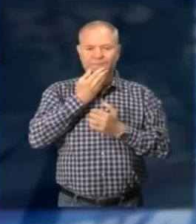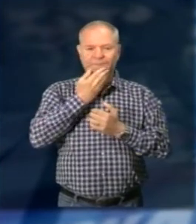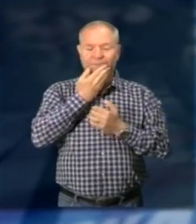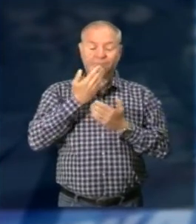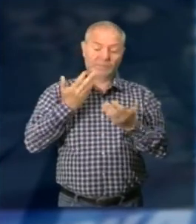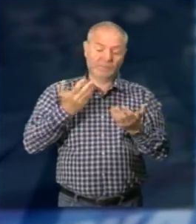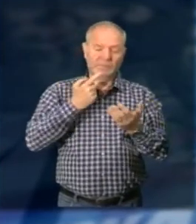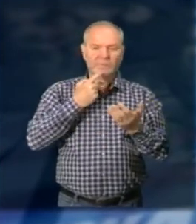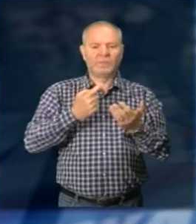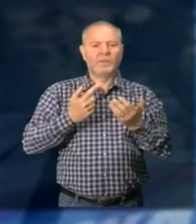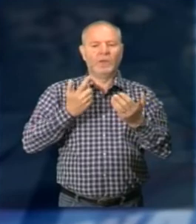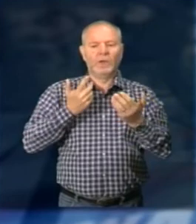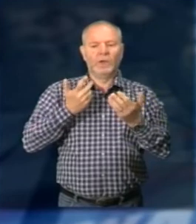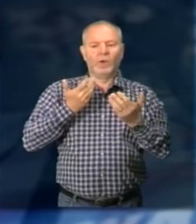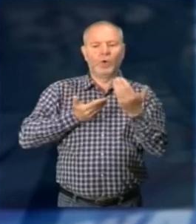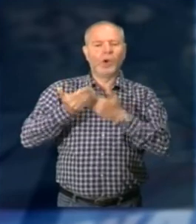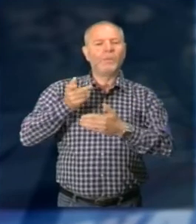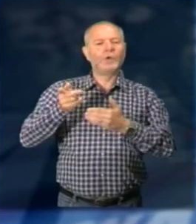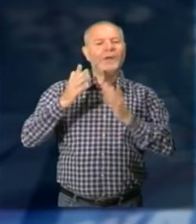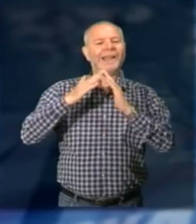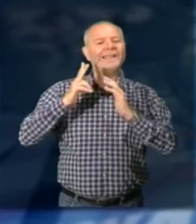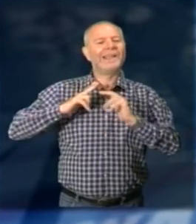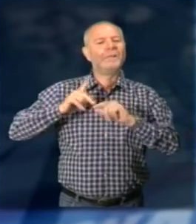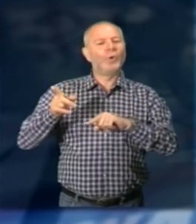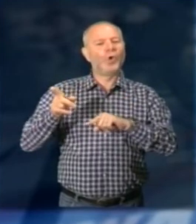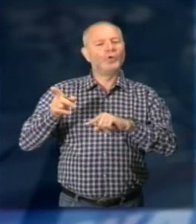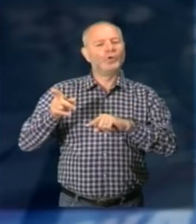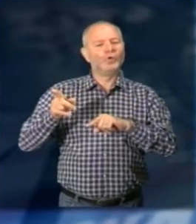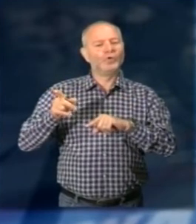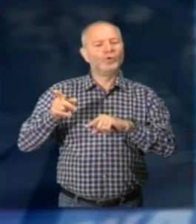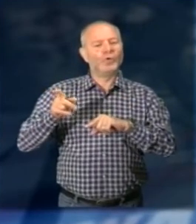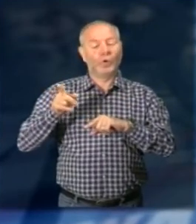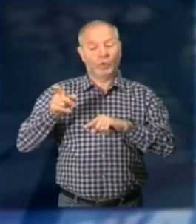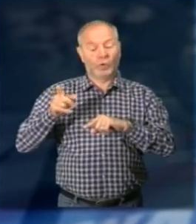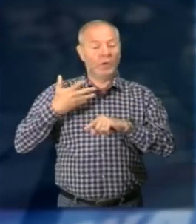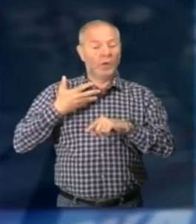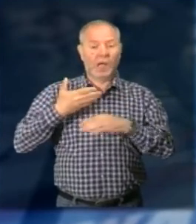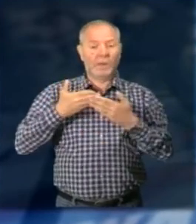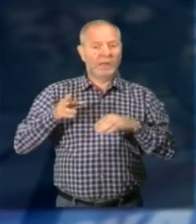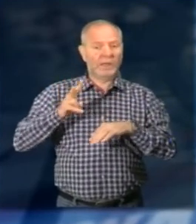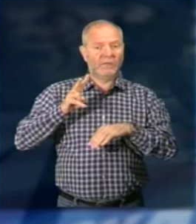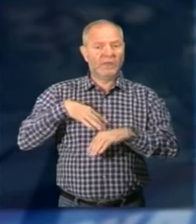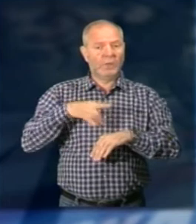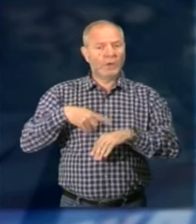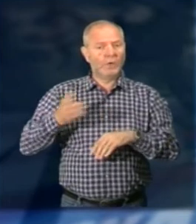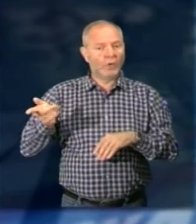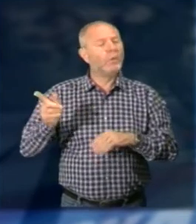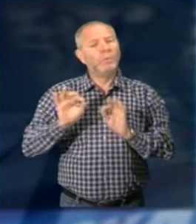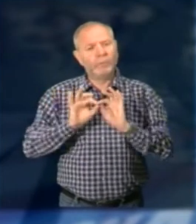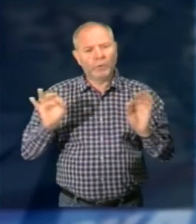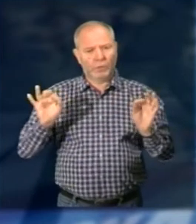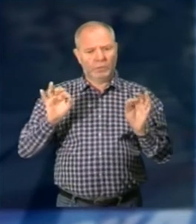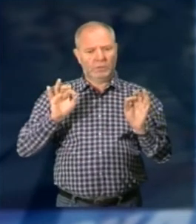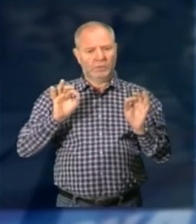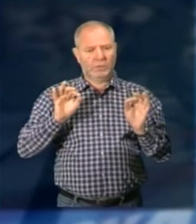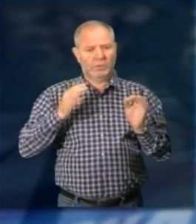comunque la collaborazione con la Casa di Riposo È proprio perché è una casa che è aperta 24 ore al giorno e si sono messe a disposizione E di